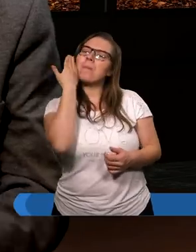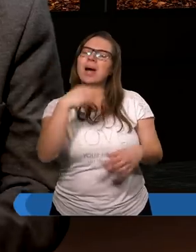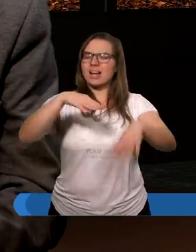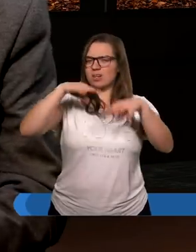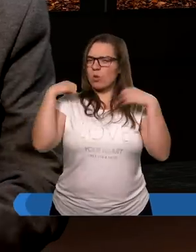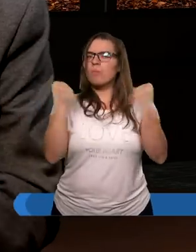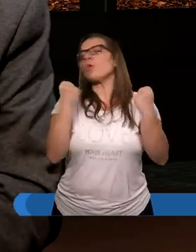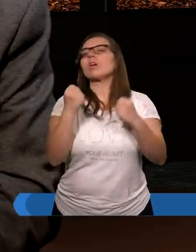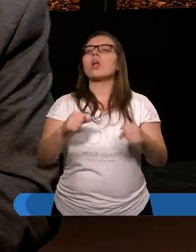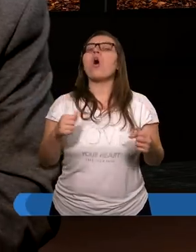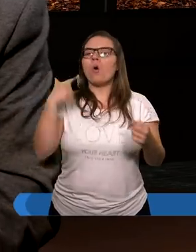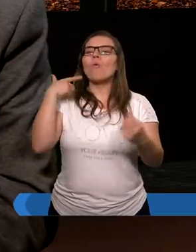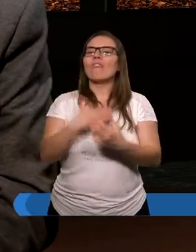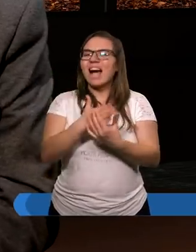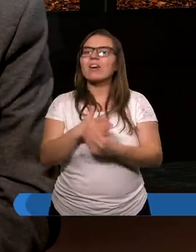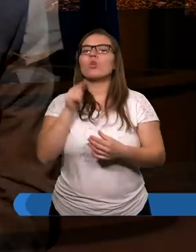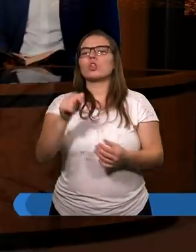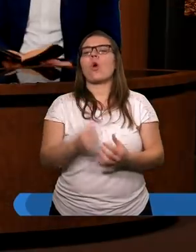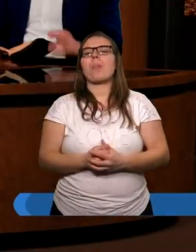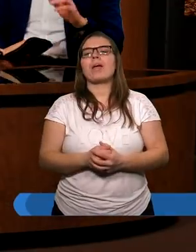mocno uwiarygodnione po prostu.